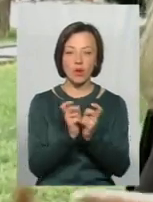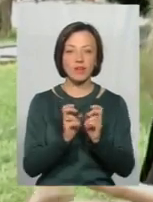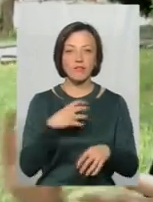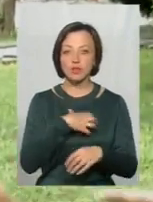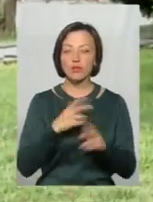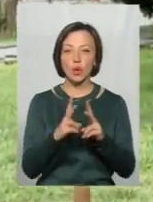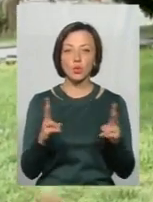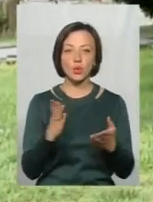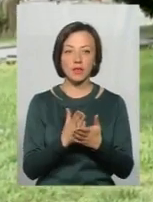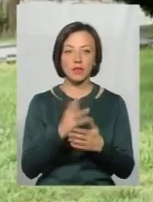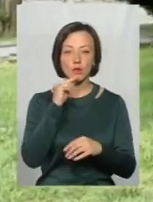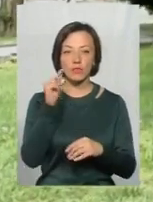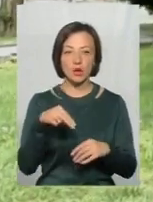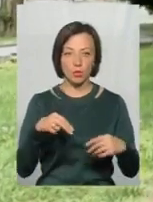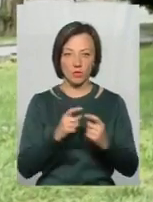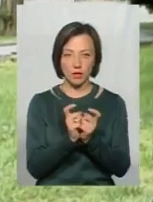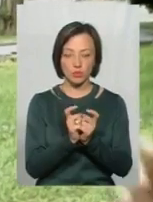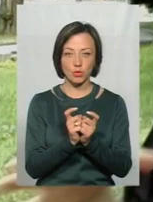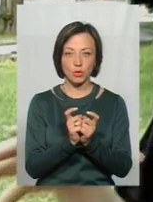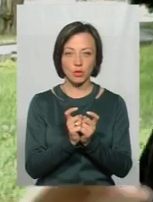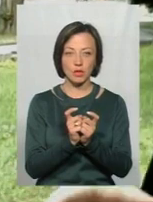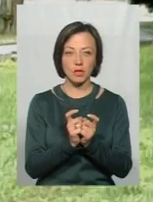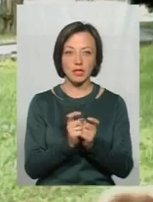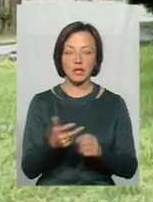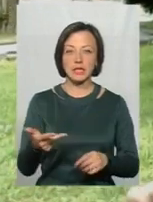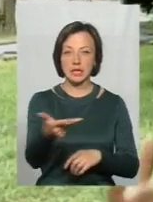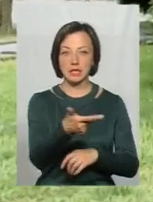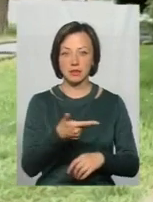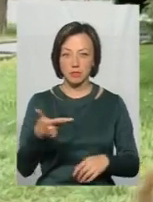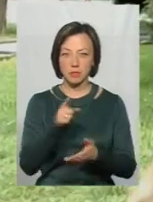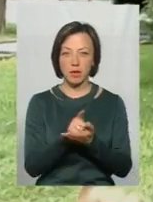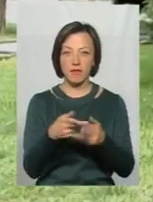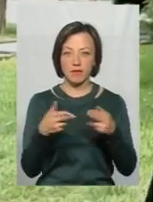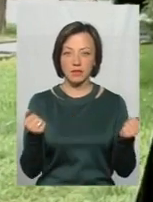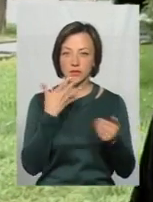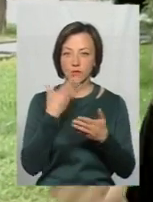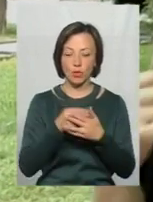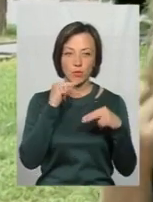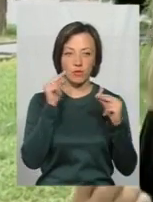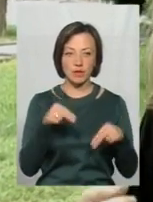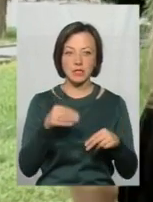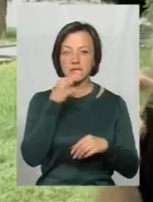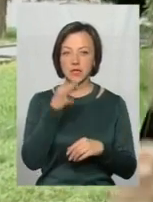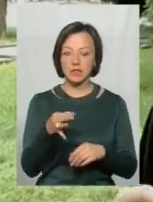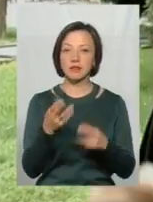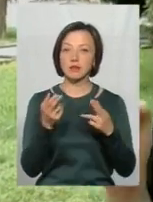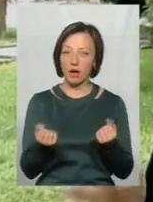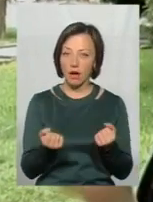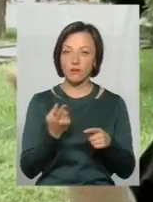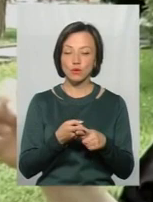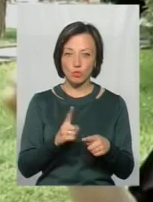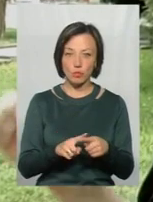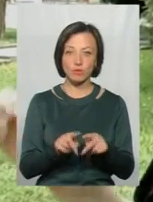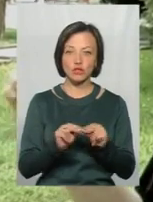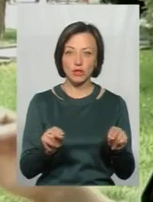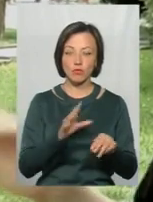хто є винуватцем конфлікту. Три сторони мають визнати свою провину. І сказати, що да, у цьому